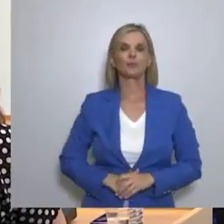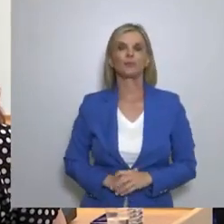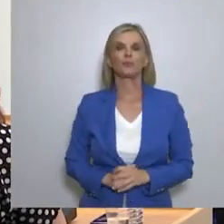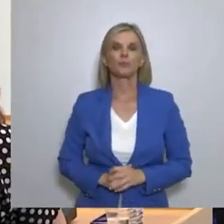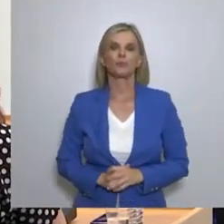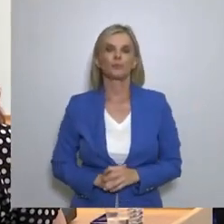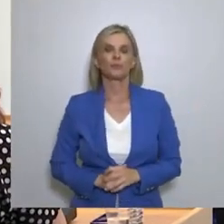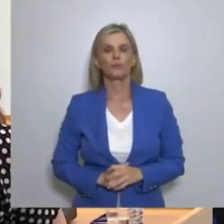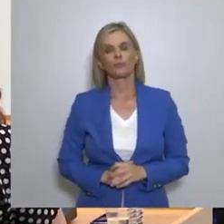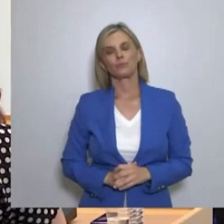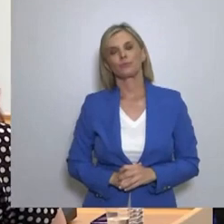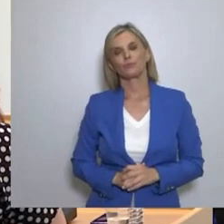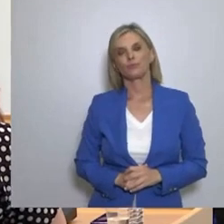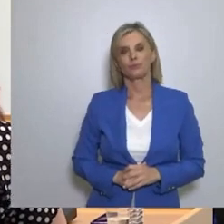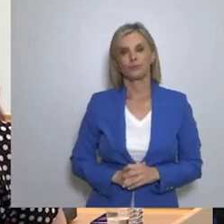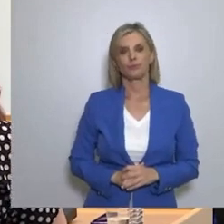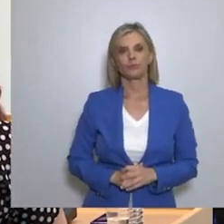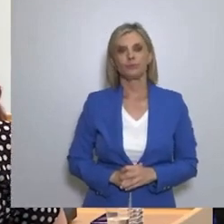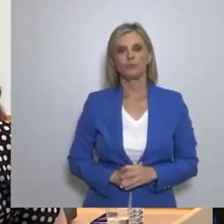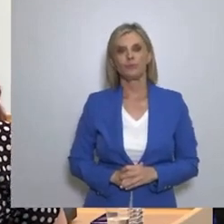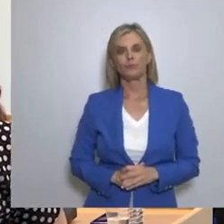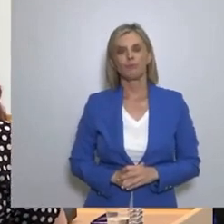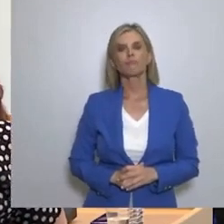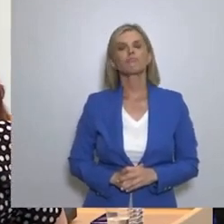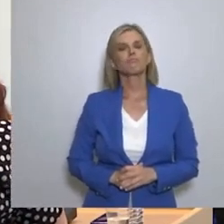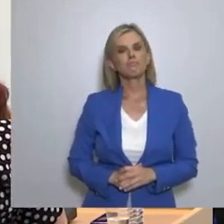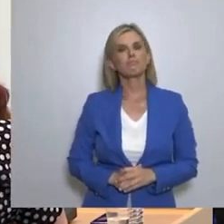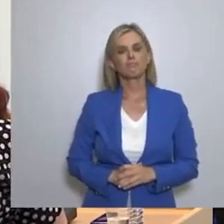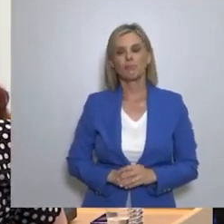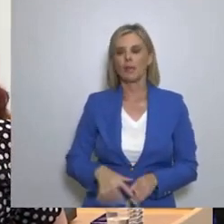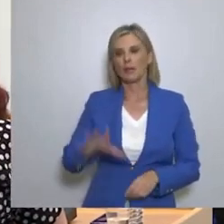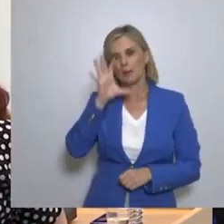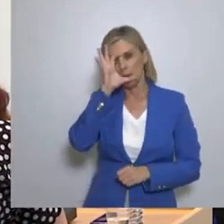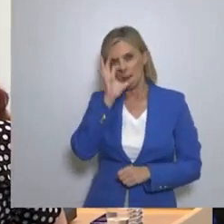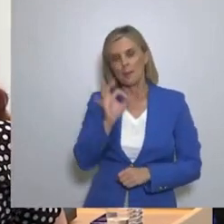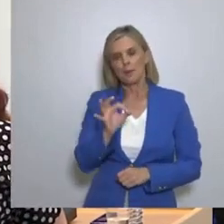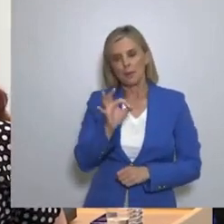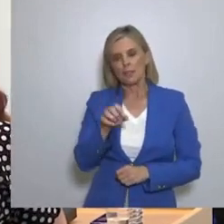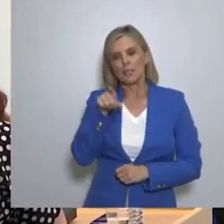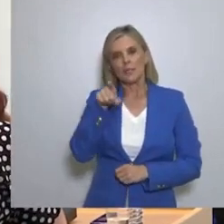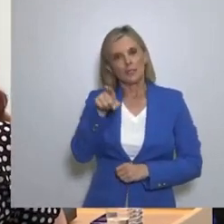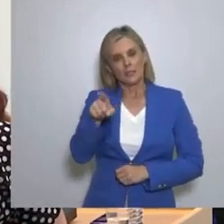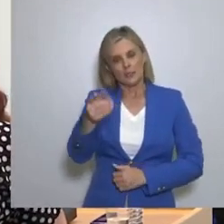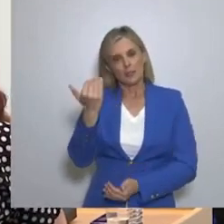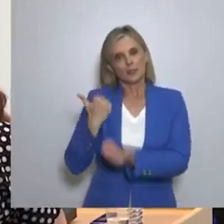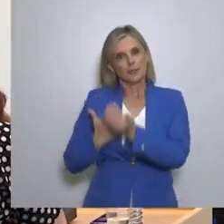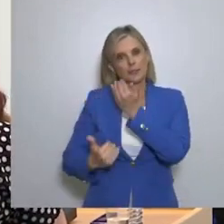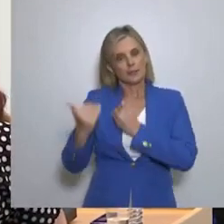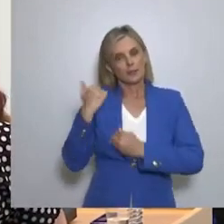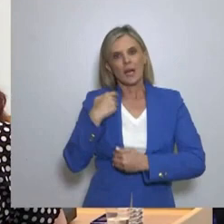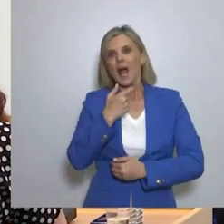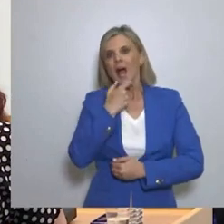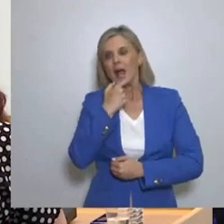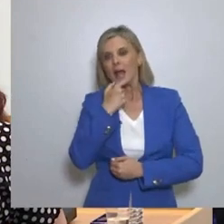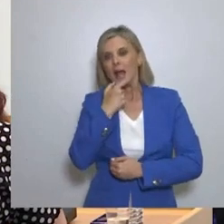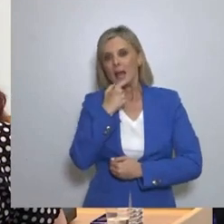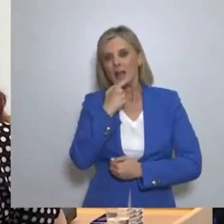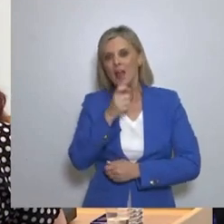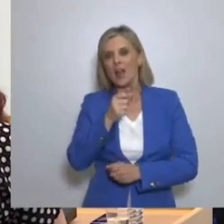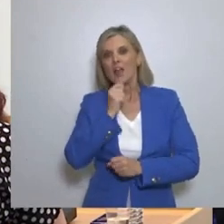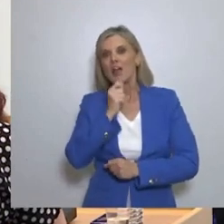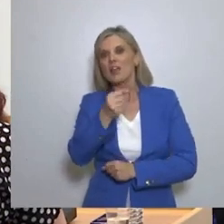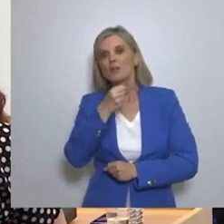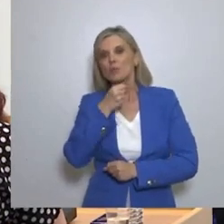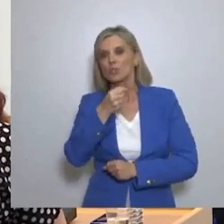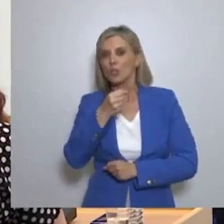Πραγματικά το αγγλόφωνο πρακτορείο δημιουργεί ένα κεφάλαιο, ιδιαίτερα για να δώσουμε